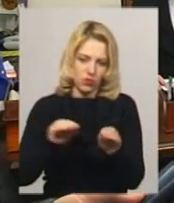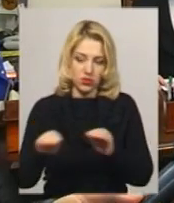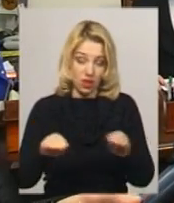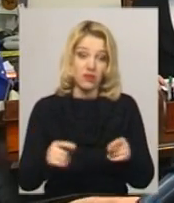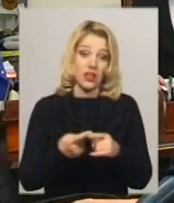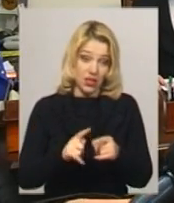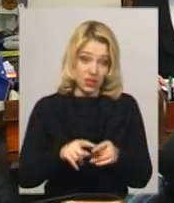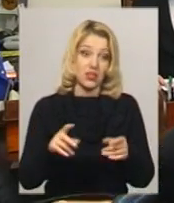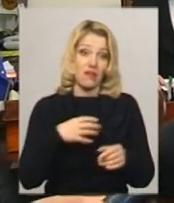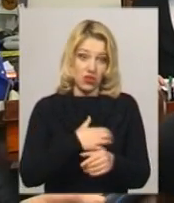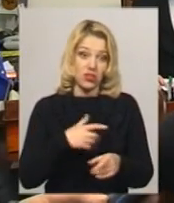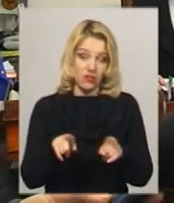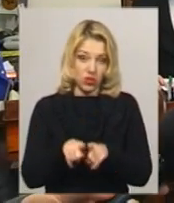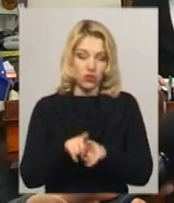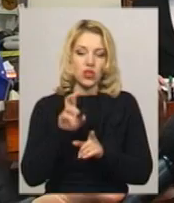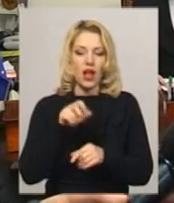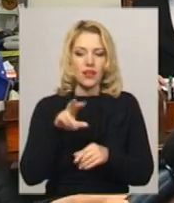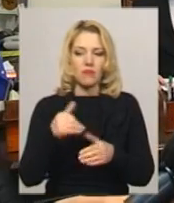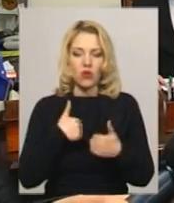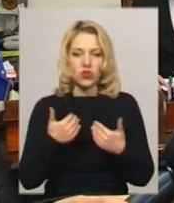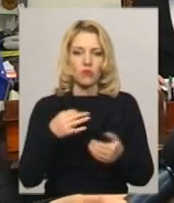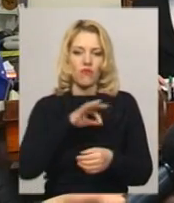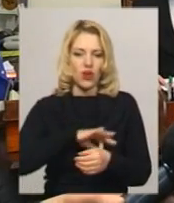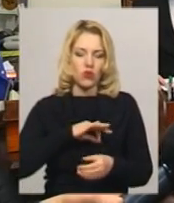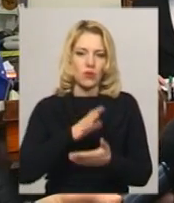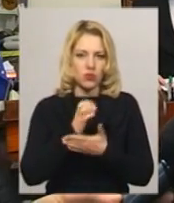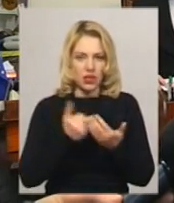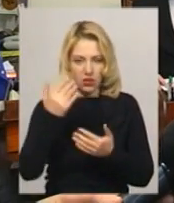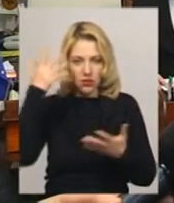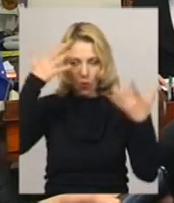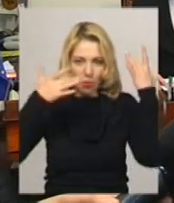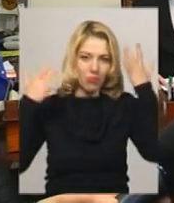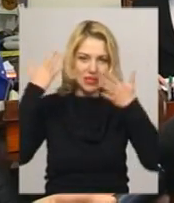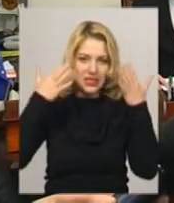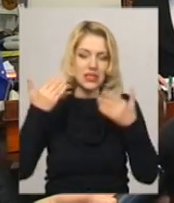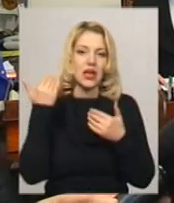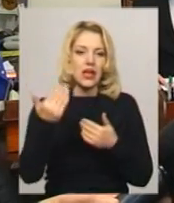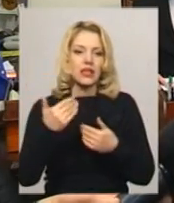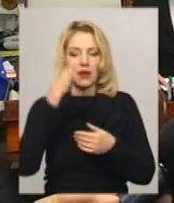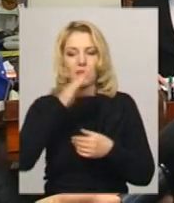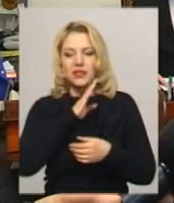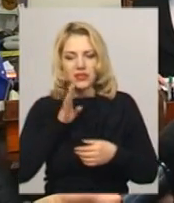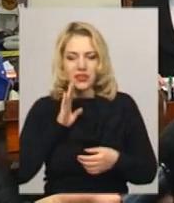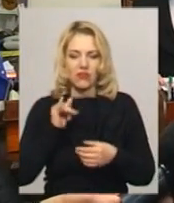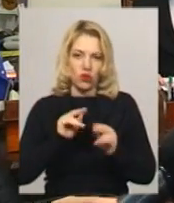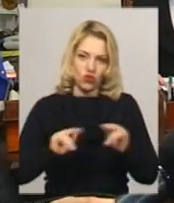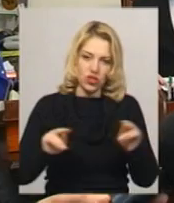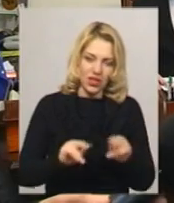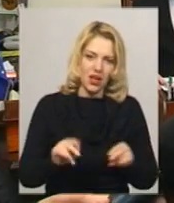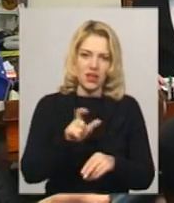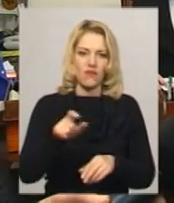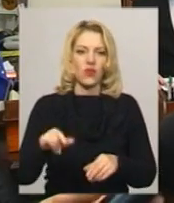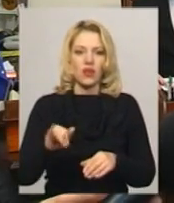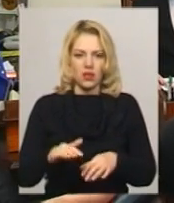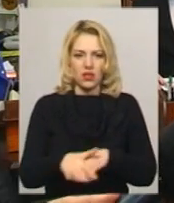хоча це теж важливо. Але ми хочемо використати потенціал їхнього мислення, хочемо використати їх батьків, вчителів, і